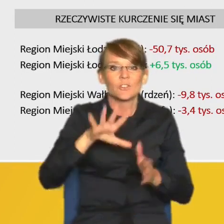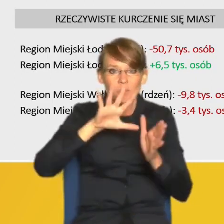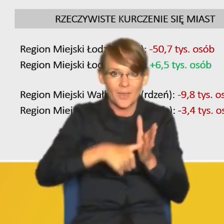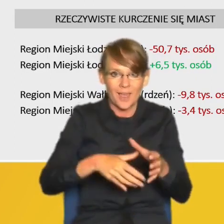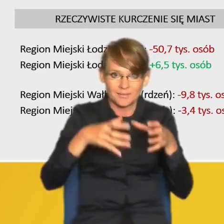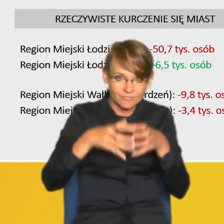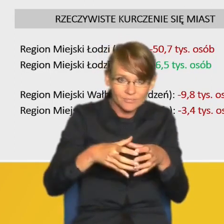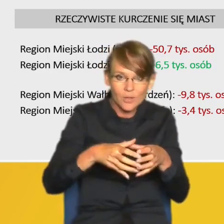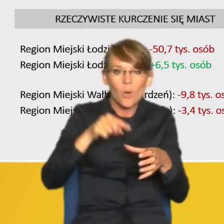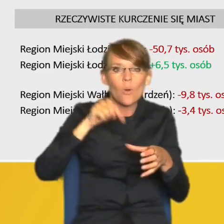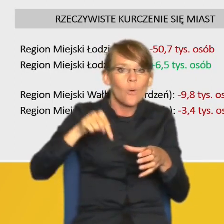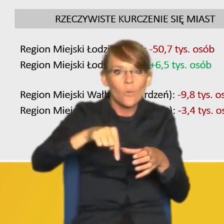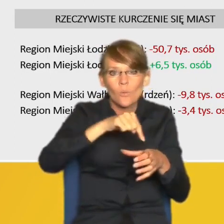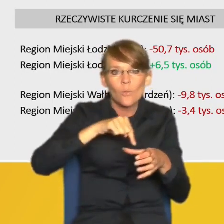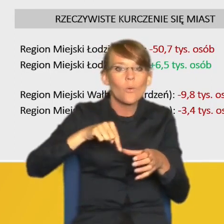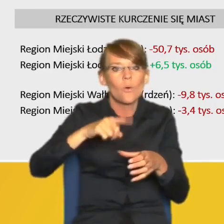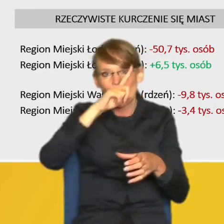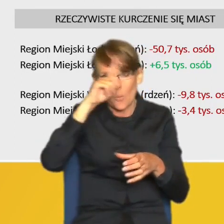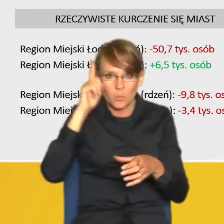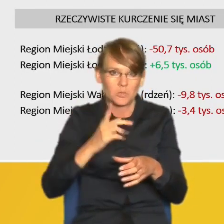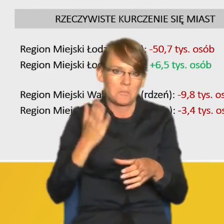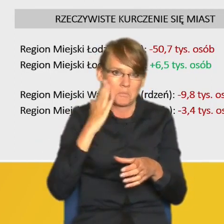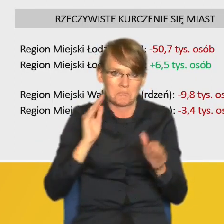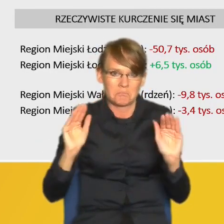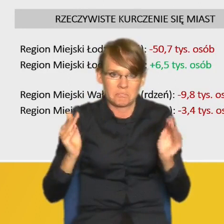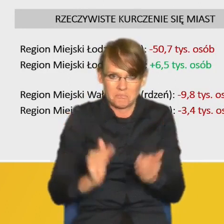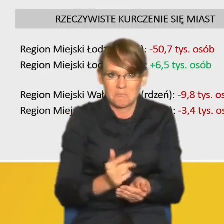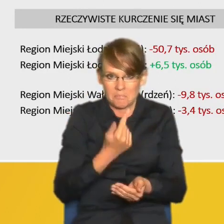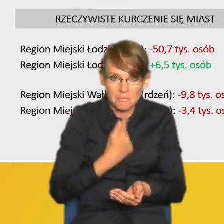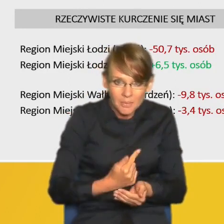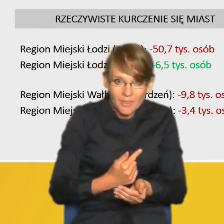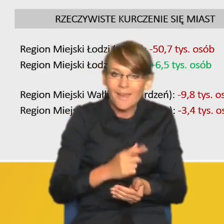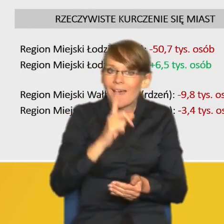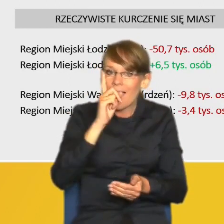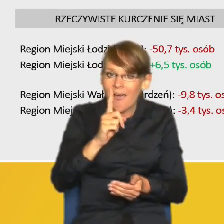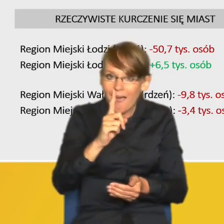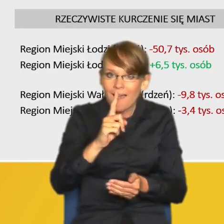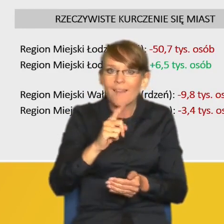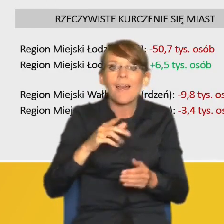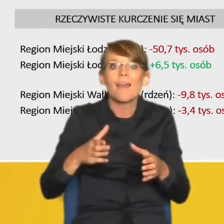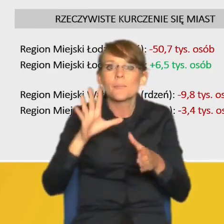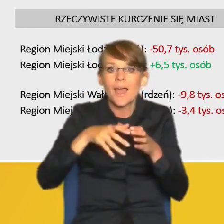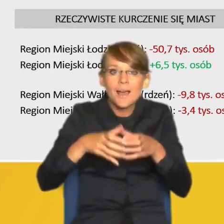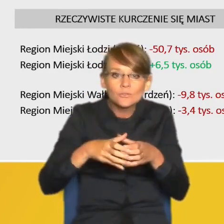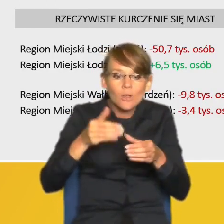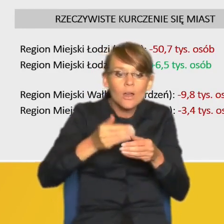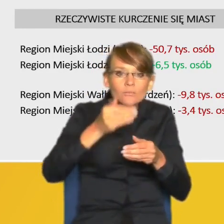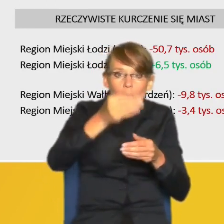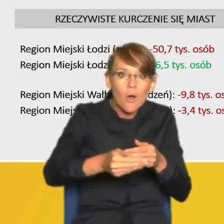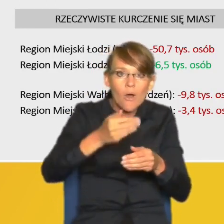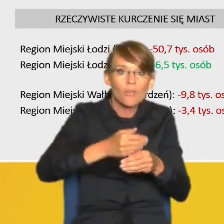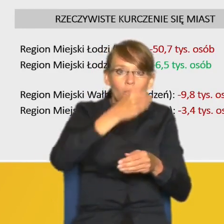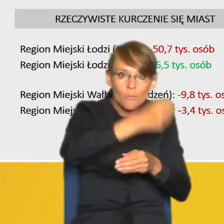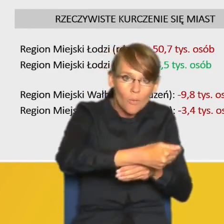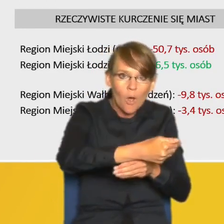ludności w samym mieście, ale towarzyszy temu bardzo dynamiczny wzrost mieszkańców